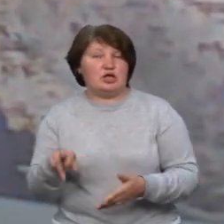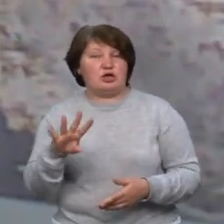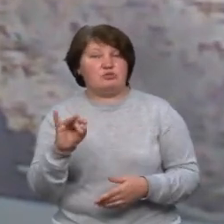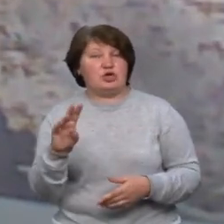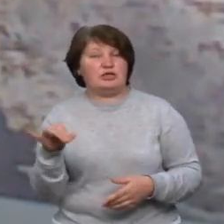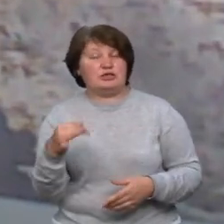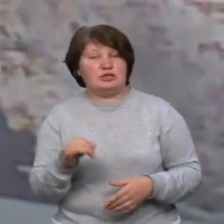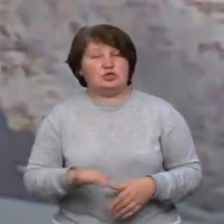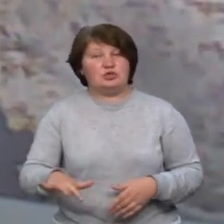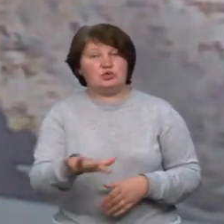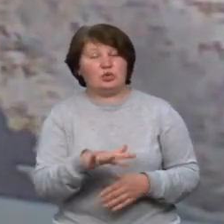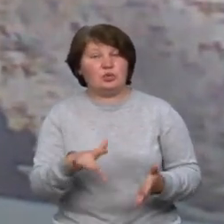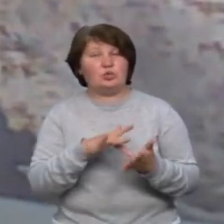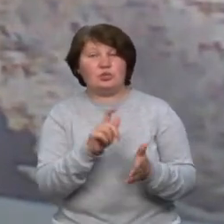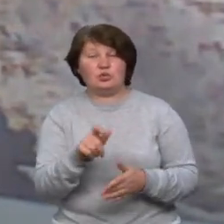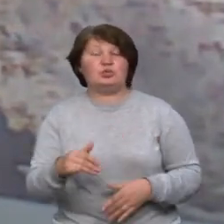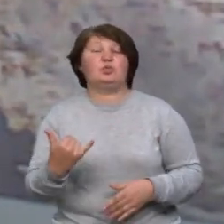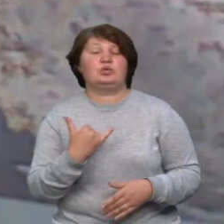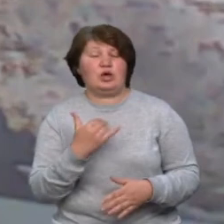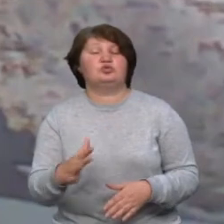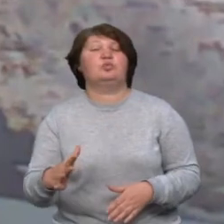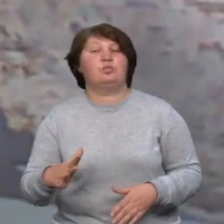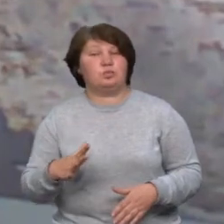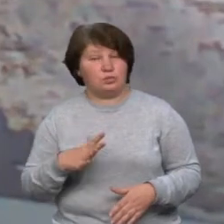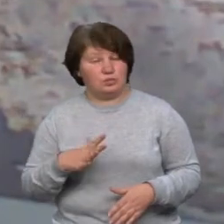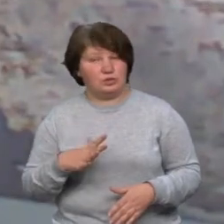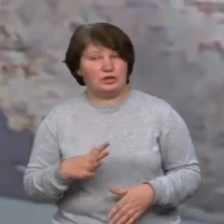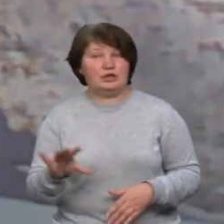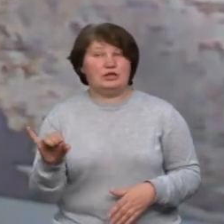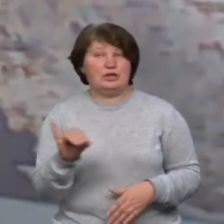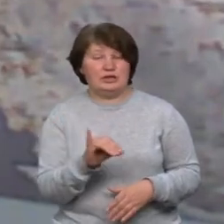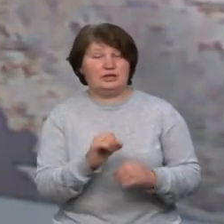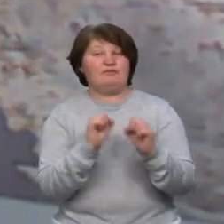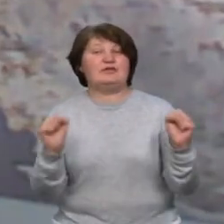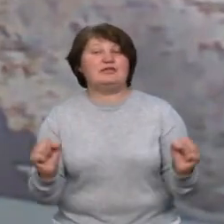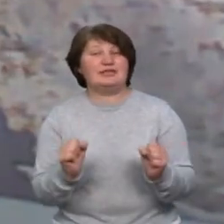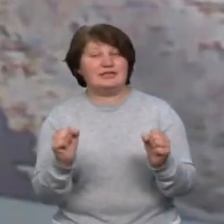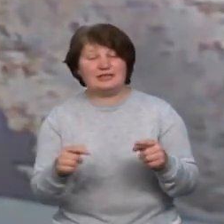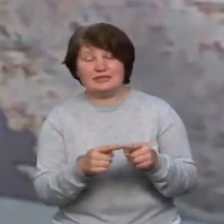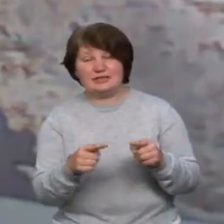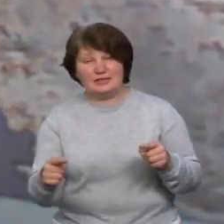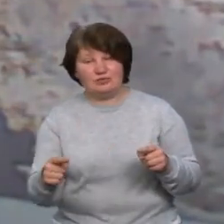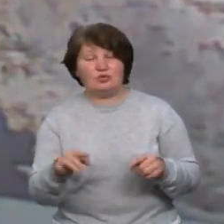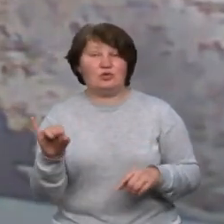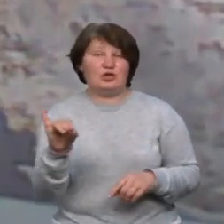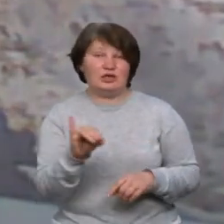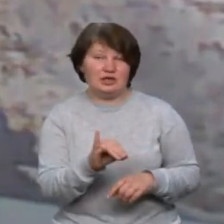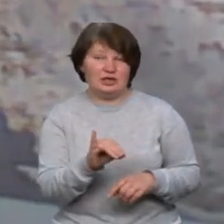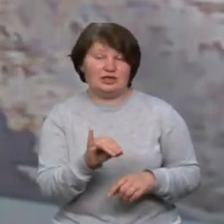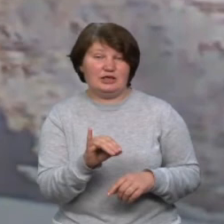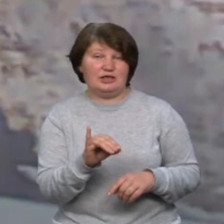туристи у нас були і взимку. І відповідно надходження